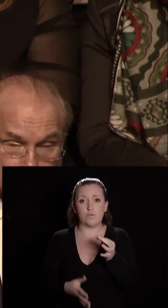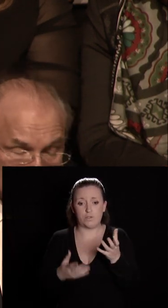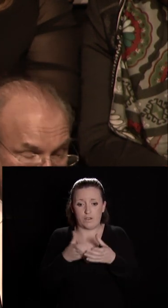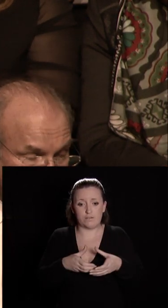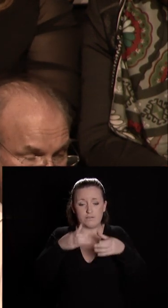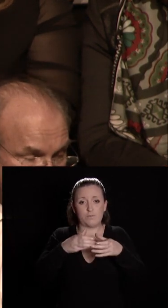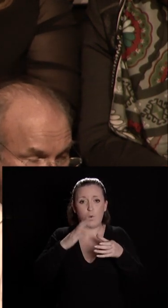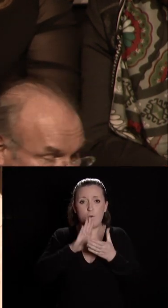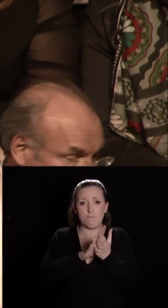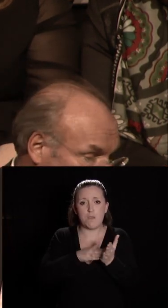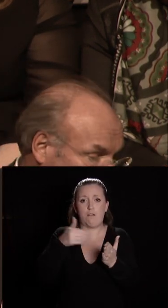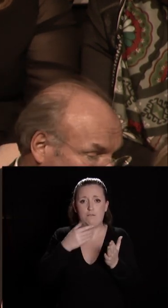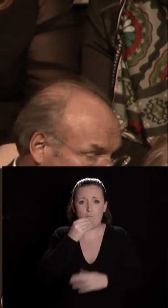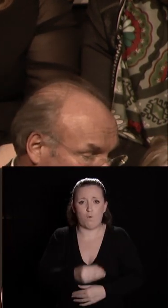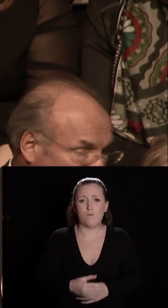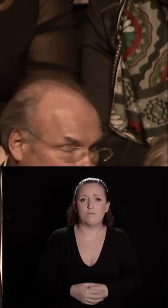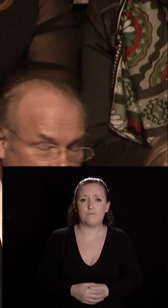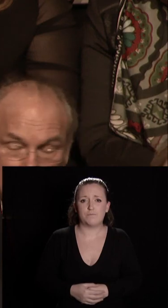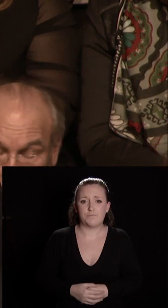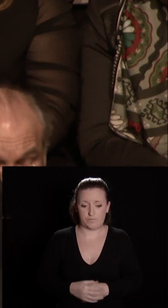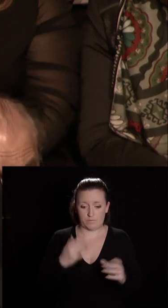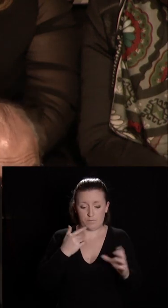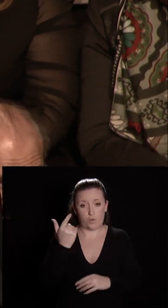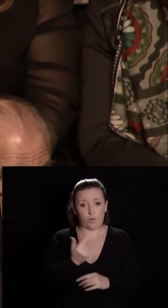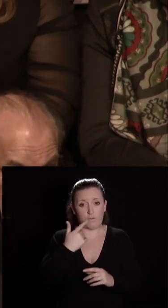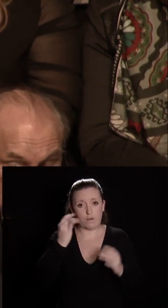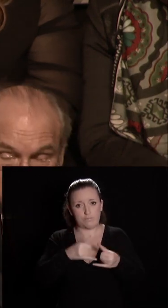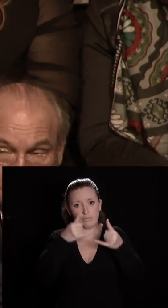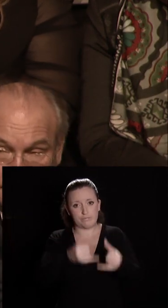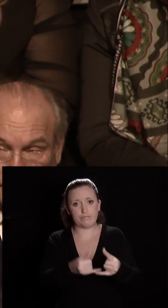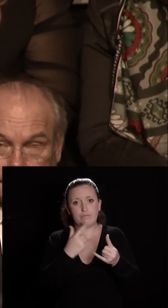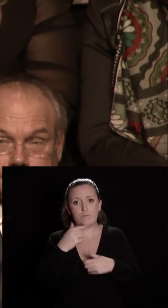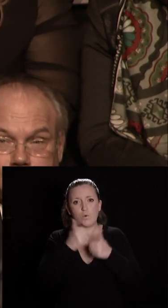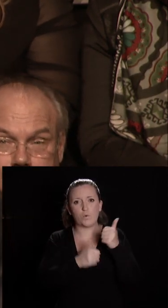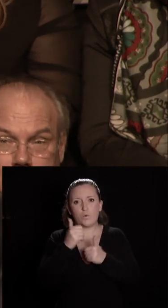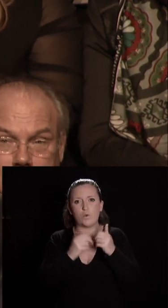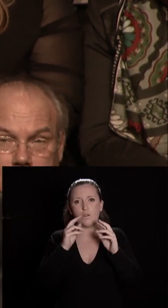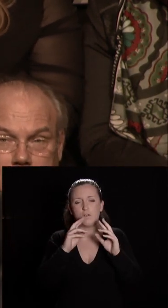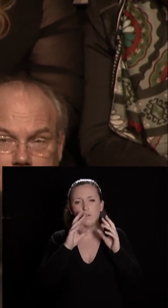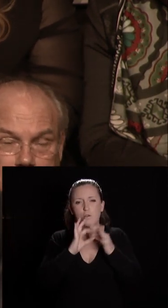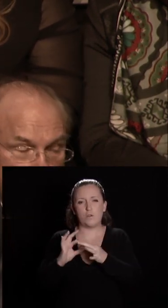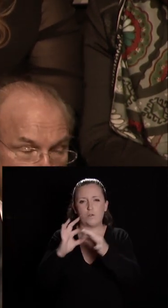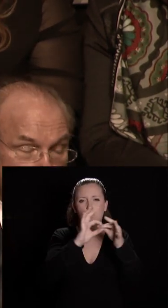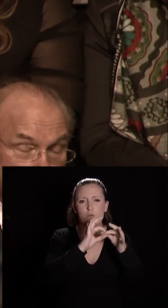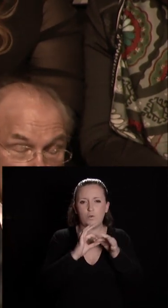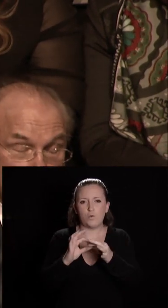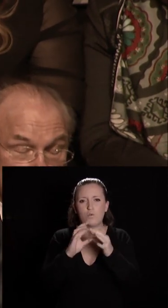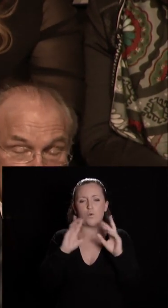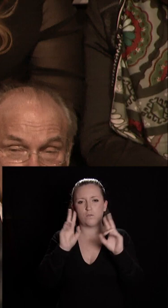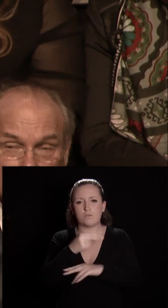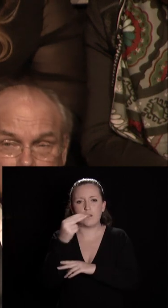pots d'un excellent miel. Il a été deux fois récompensé au concours de l'Union nationale des apiculteurs français.